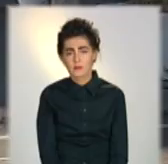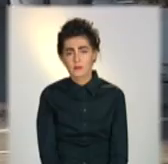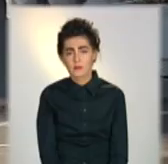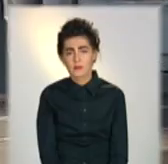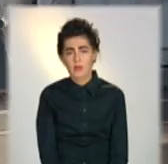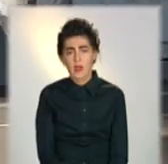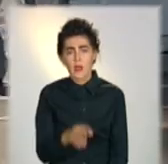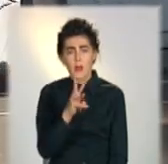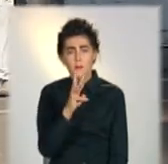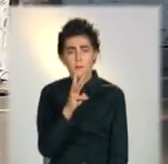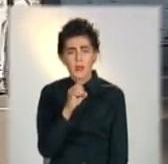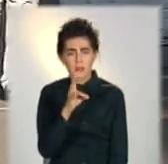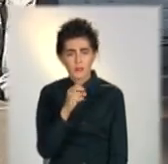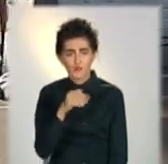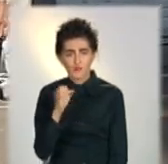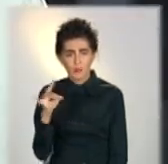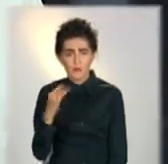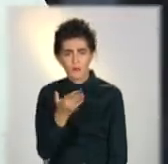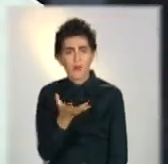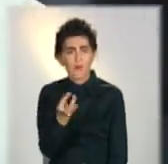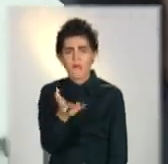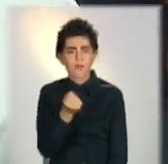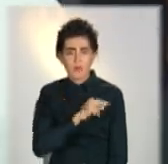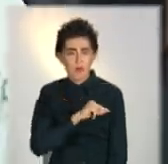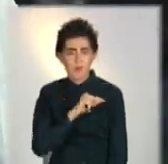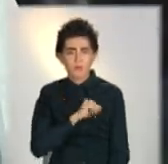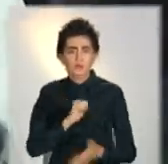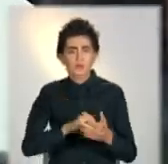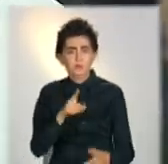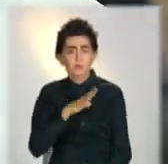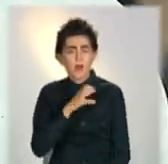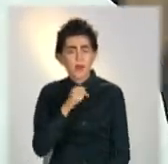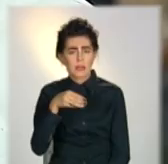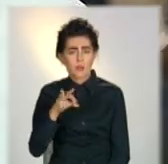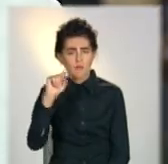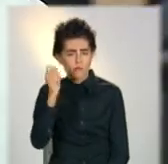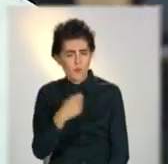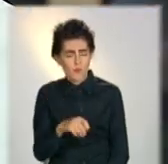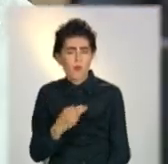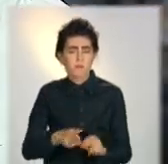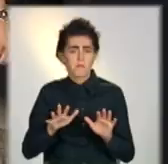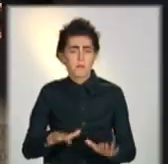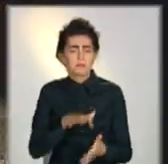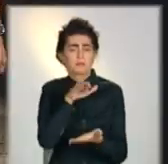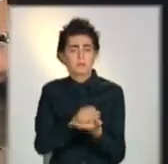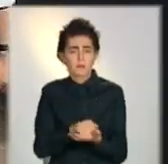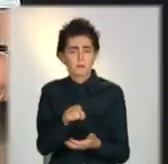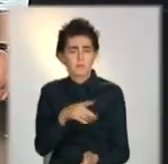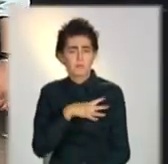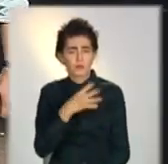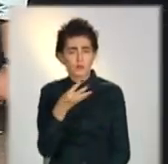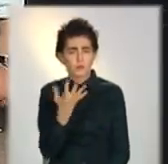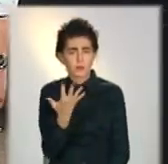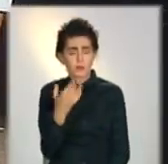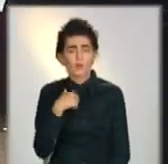Менеджера з продажу Дмитра не взяли на посаду через вік, коли повернувся за то. Місце, де працював, було вже зайнятое. Йому було 45